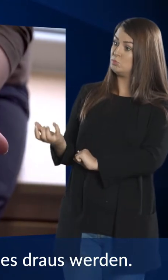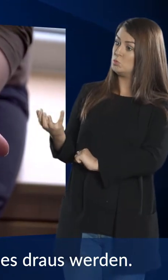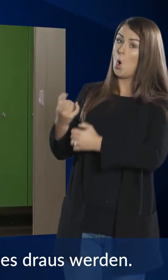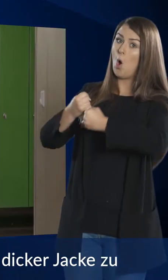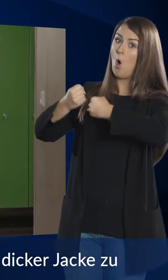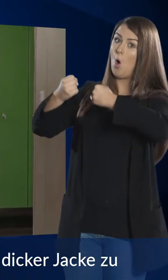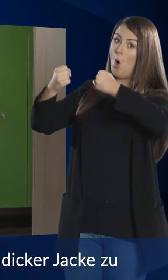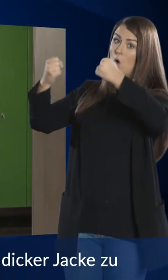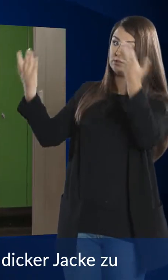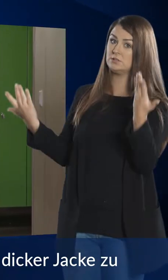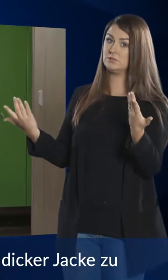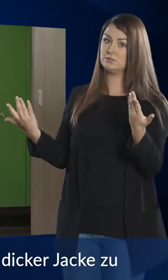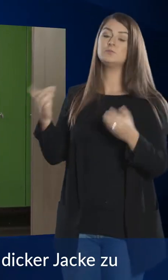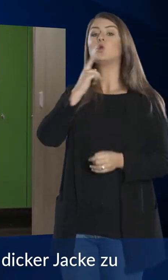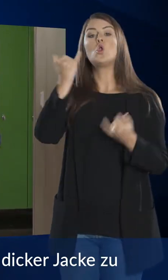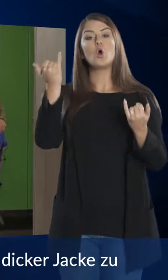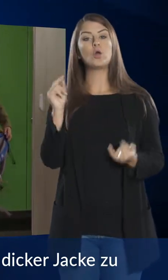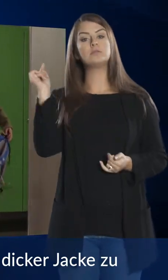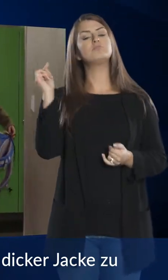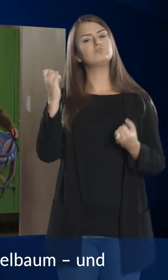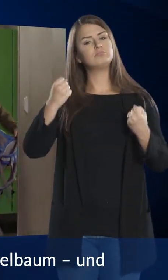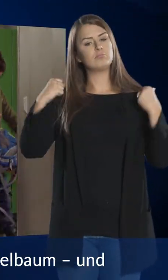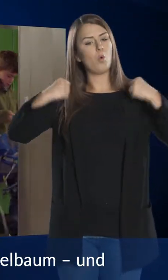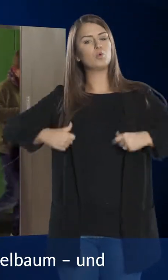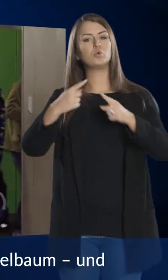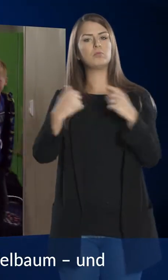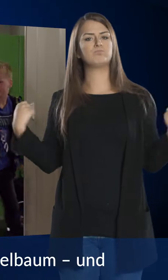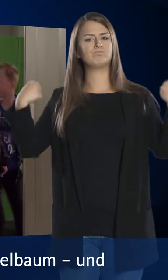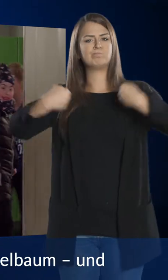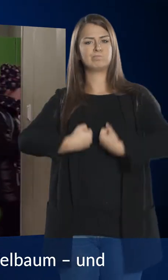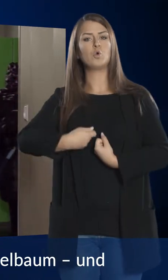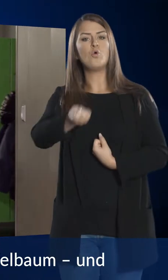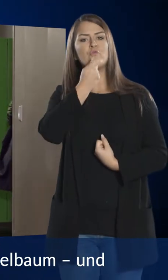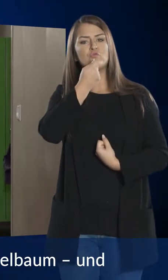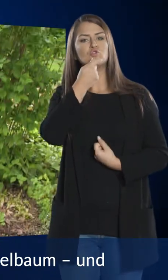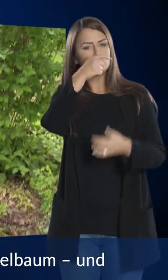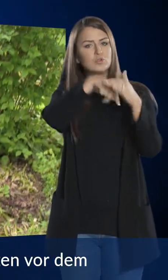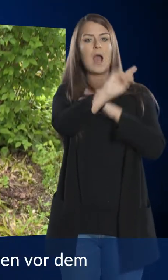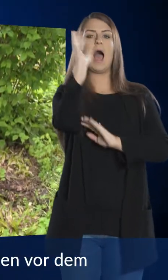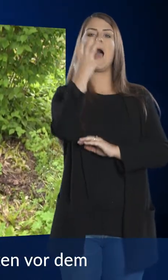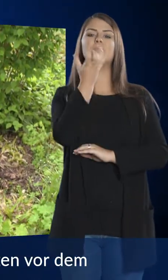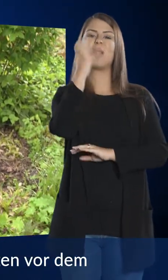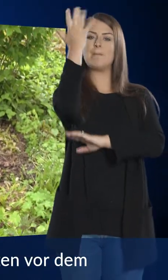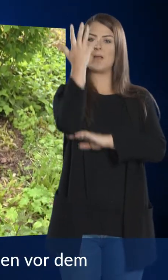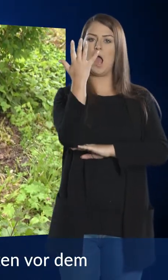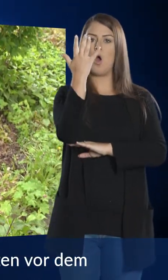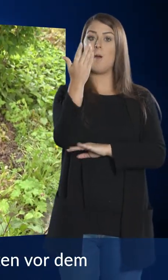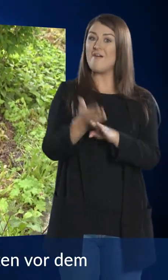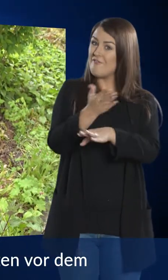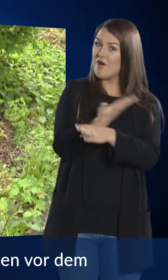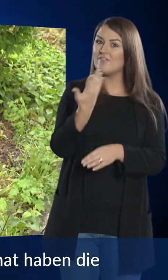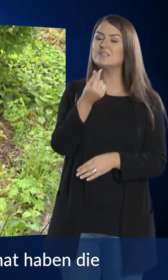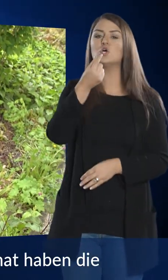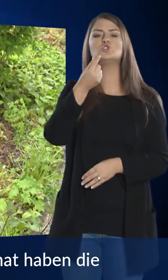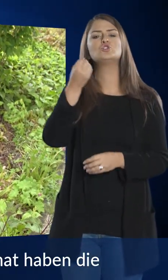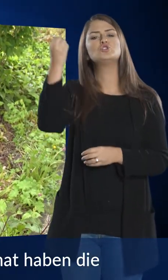werden. Heute geht es mit Rucksack und dicker Jacke zu Fuß zum Frühstück unterm Apfelbaum. Und vorher Sonnenblumenpflanzen